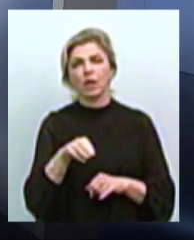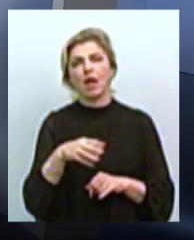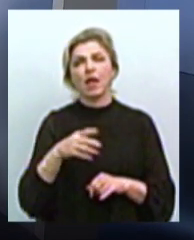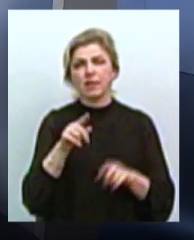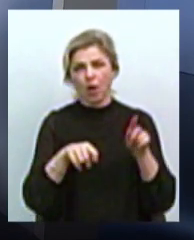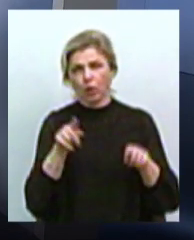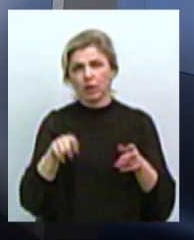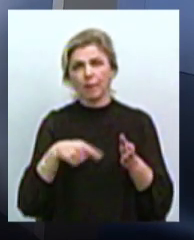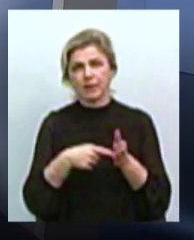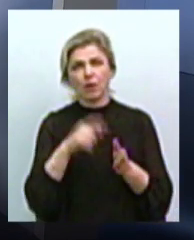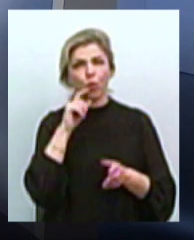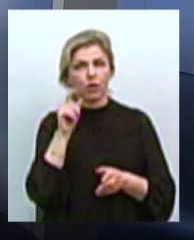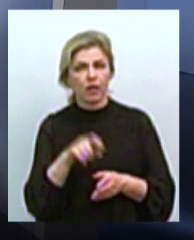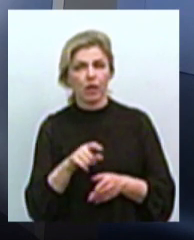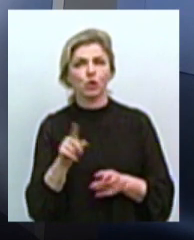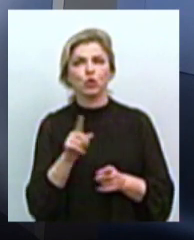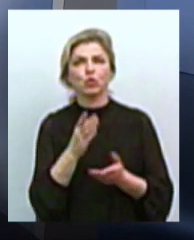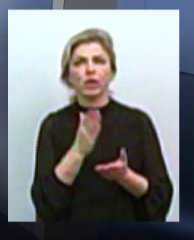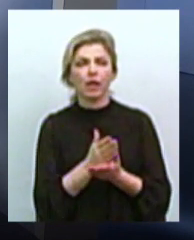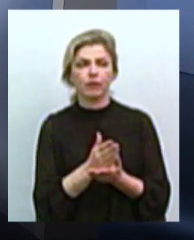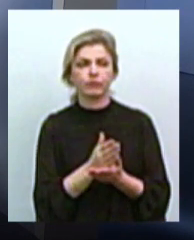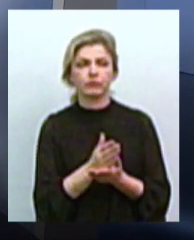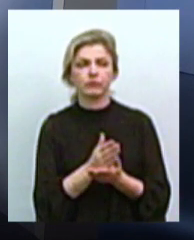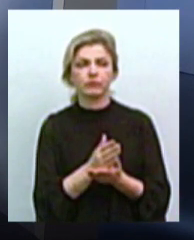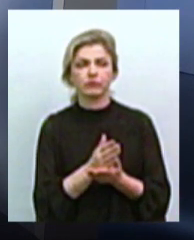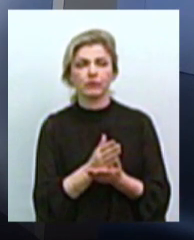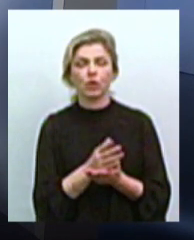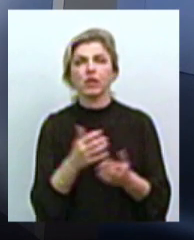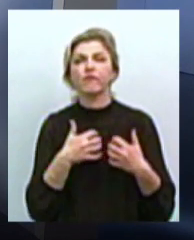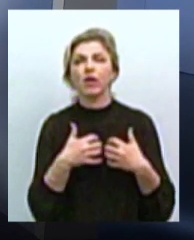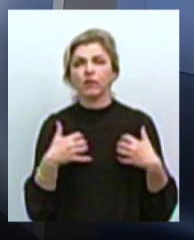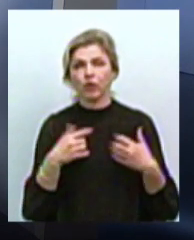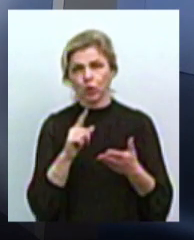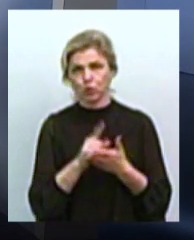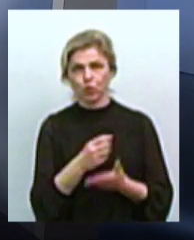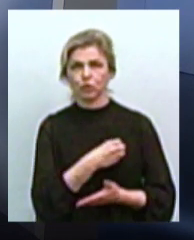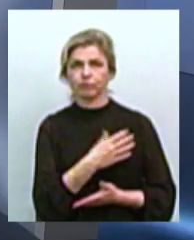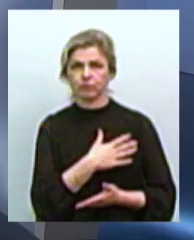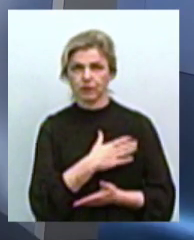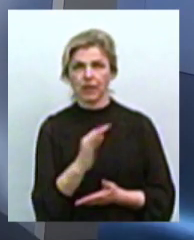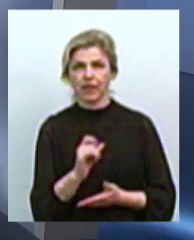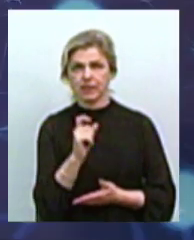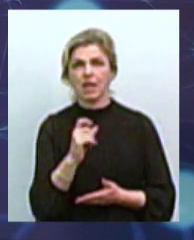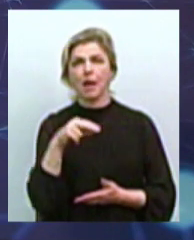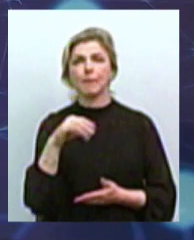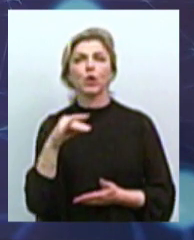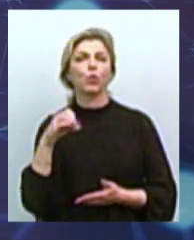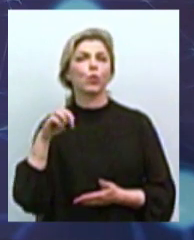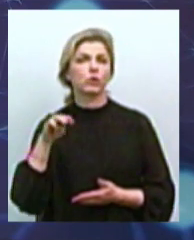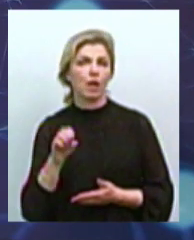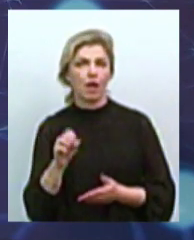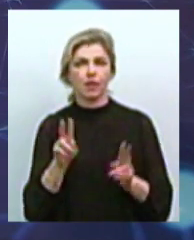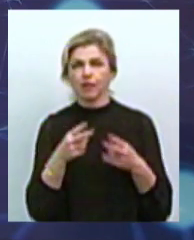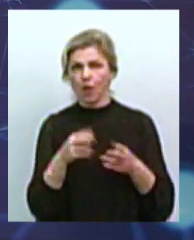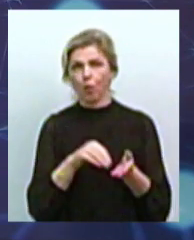який несе за собою адопцію. Тобто, що тварина має бути усиновлена з притулку, що не потрібно купувати